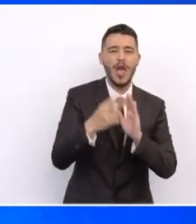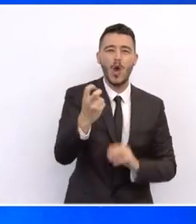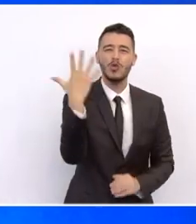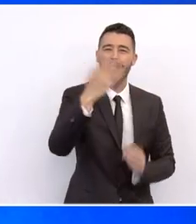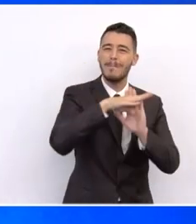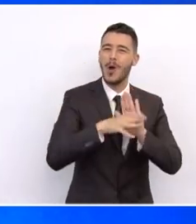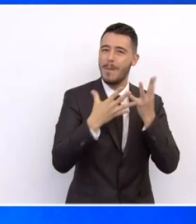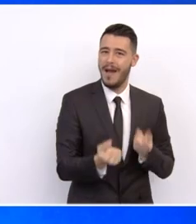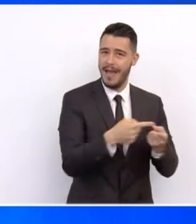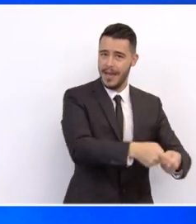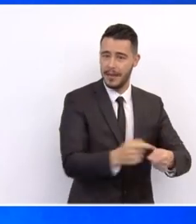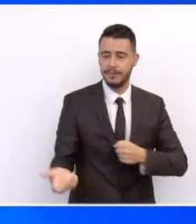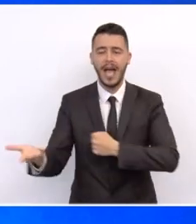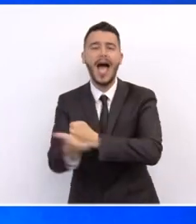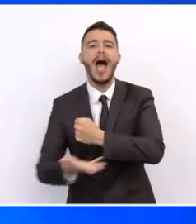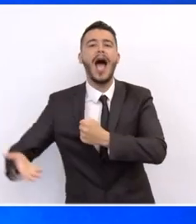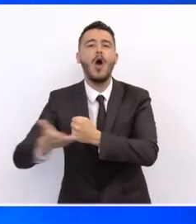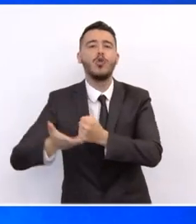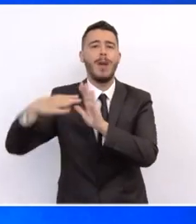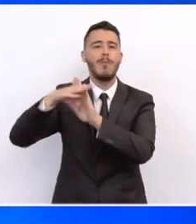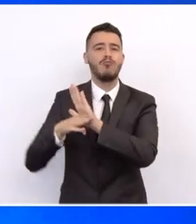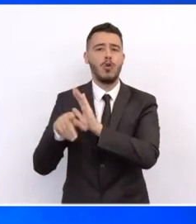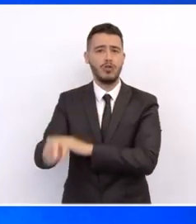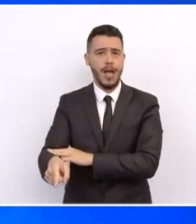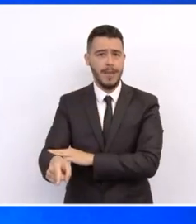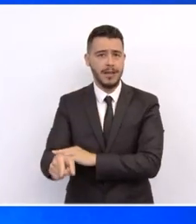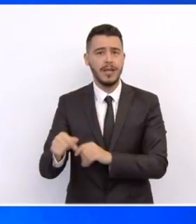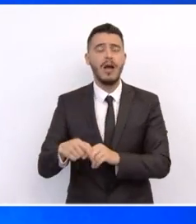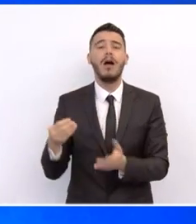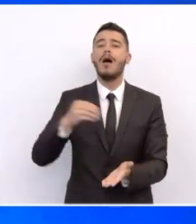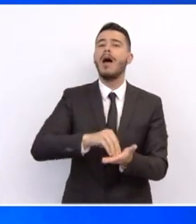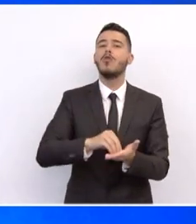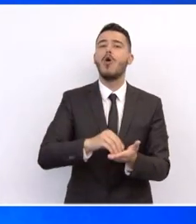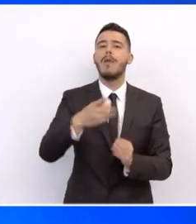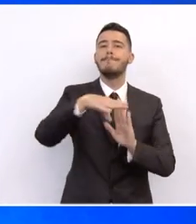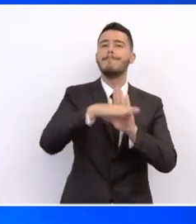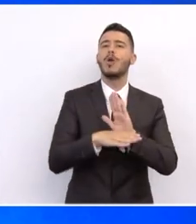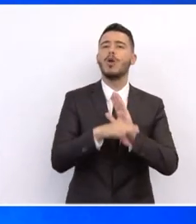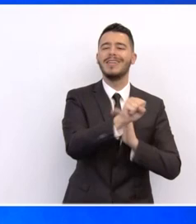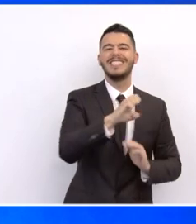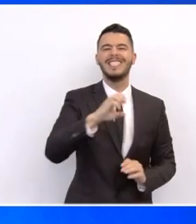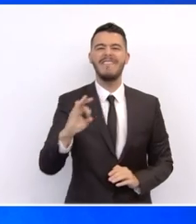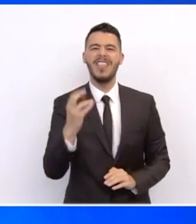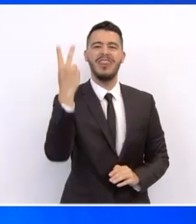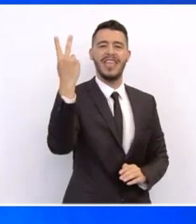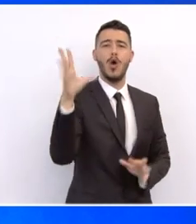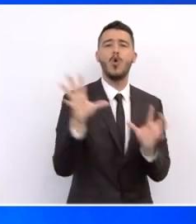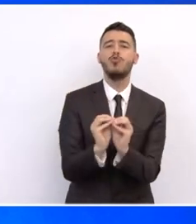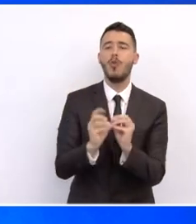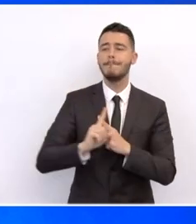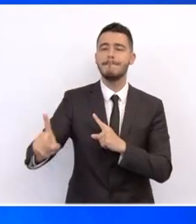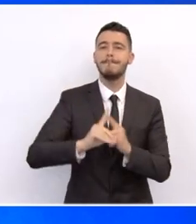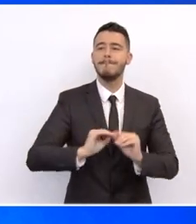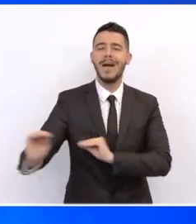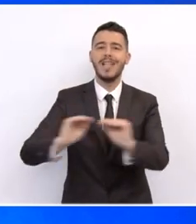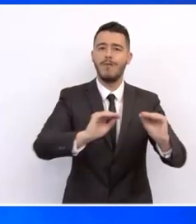Τα Προγράμματα Αγροτικής Ανάπτυξης. Το Μηχανισμό Συνδέοντας Ευρώπης, το ΣΕΦ2, που έχει να κάνει με τις μεταφορές, την ενέργεια